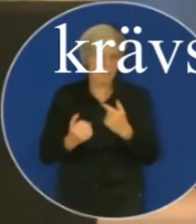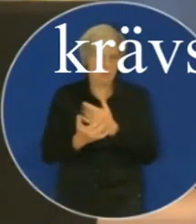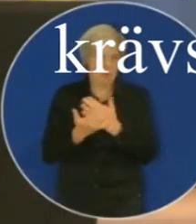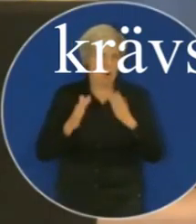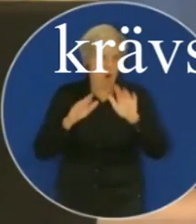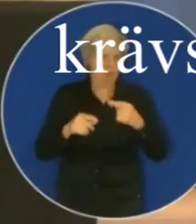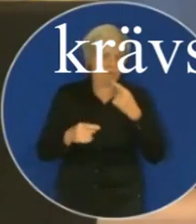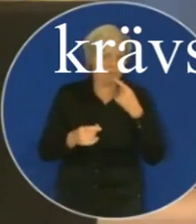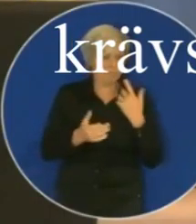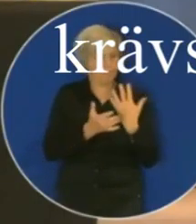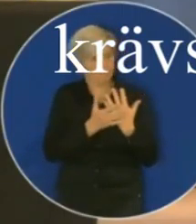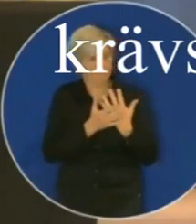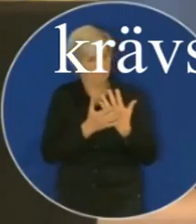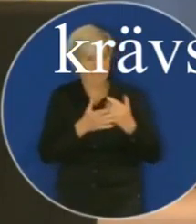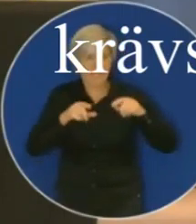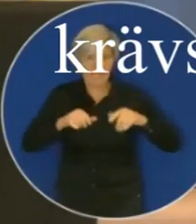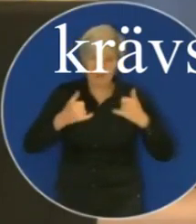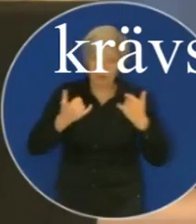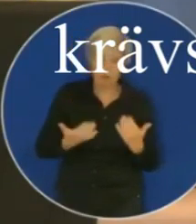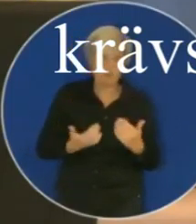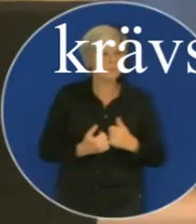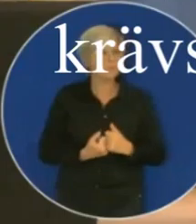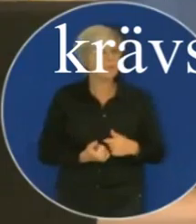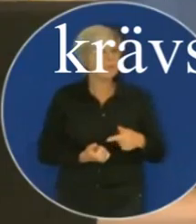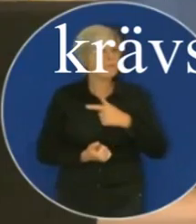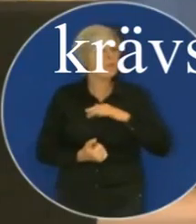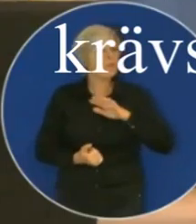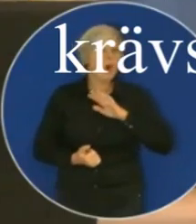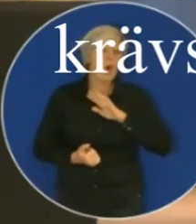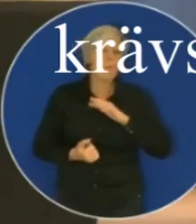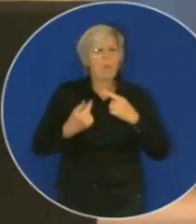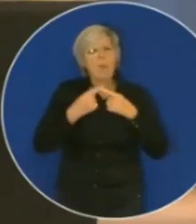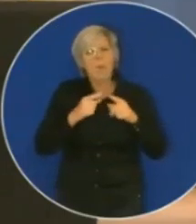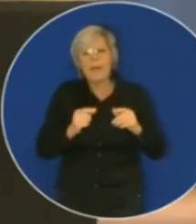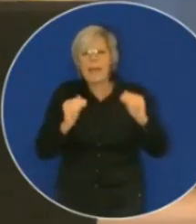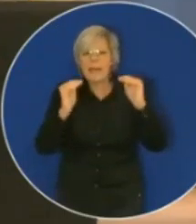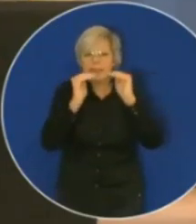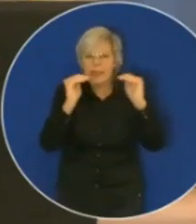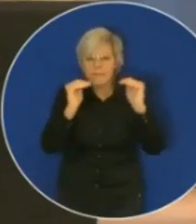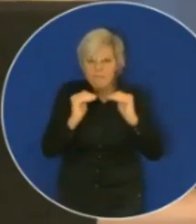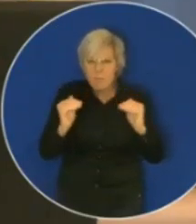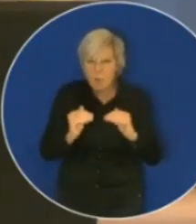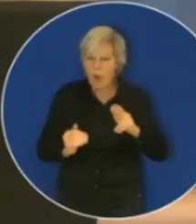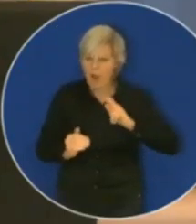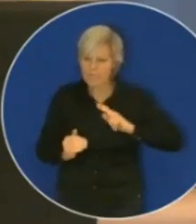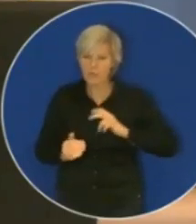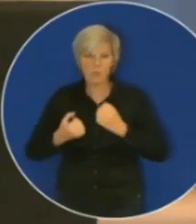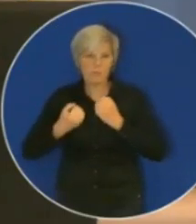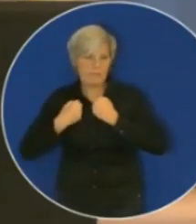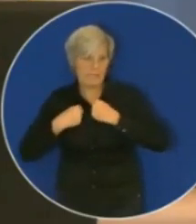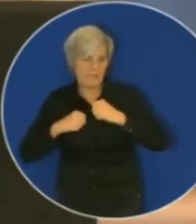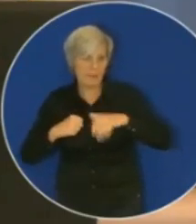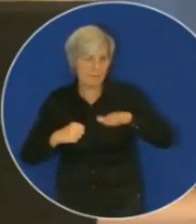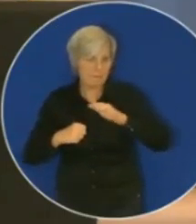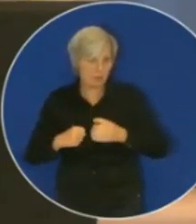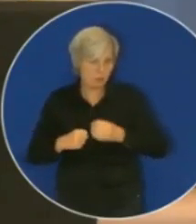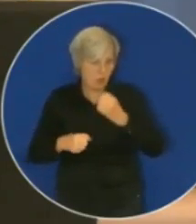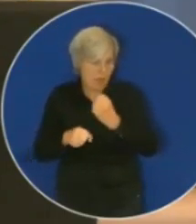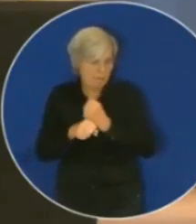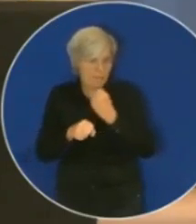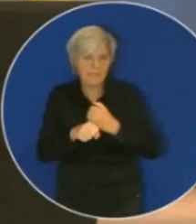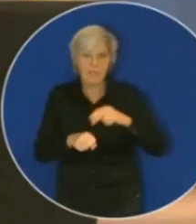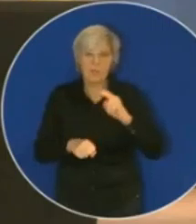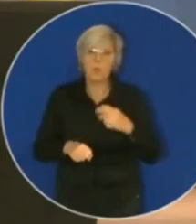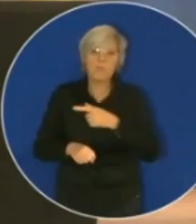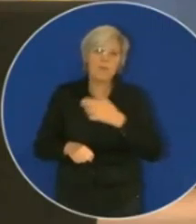framhållit. Vi har på olika nivåer ansvar för att bedriva ett miljöarbete. Nu